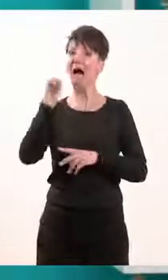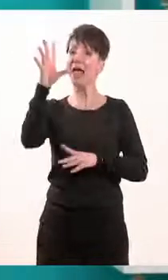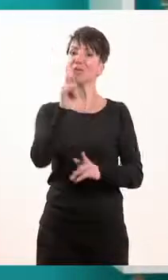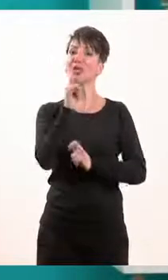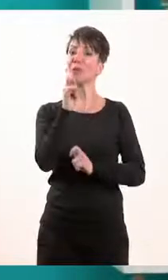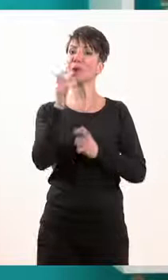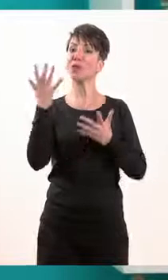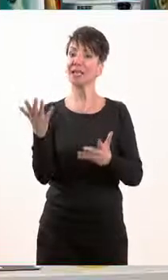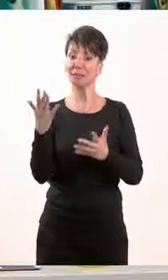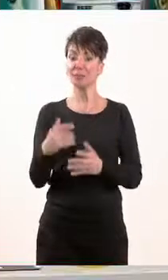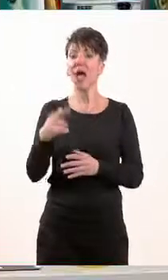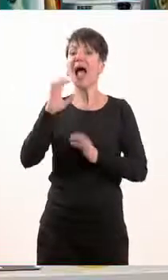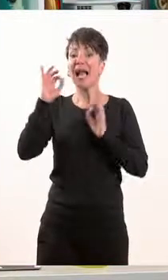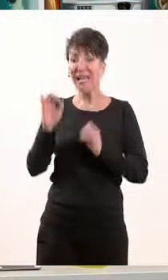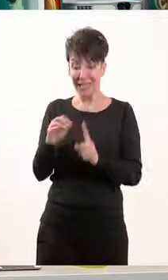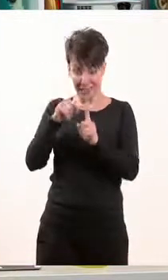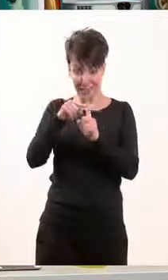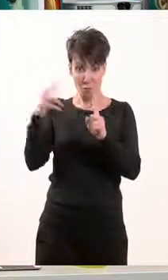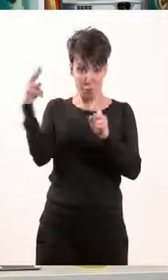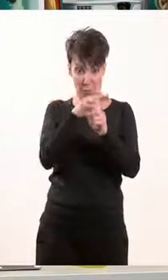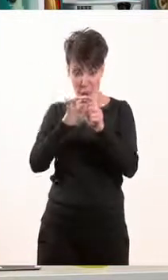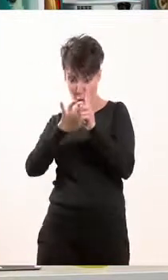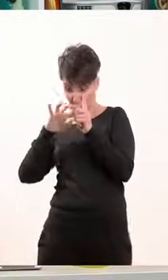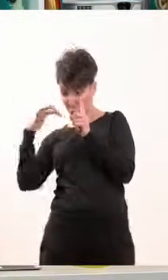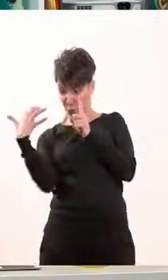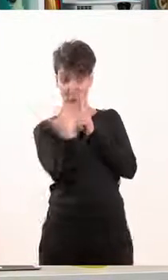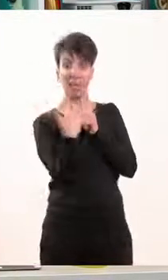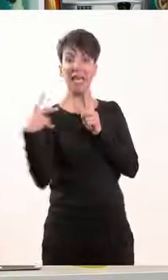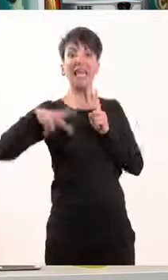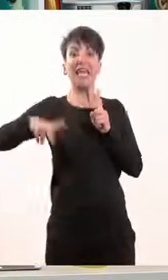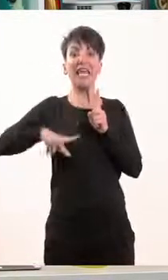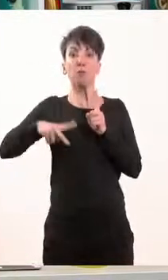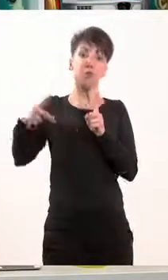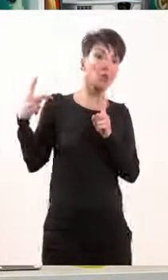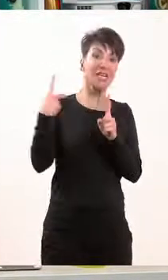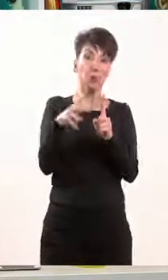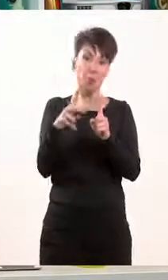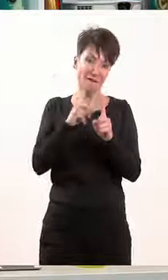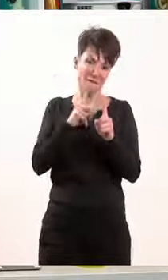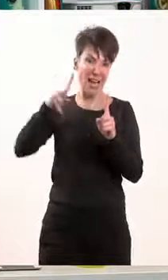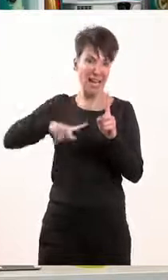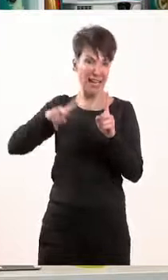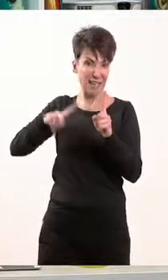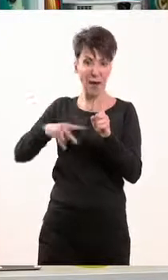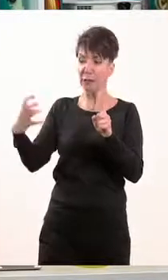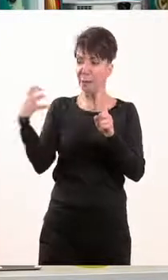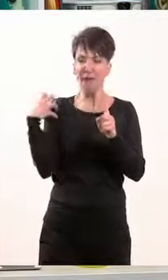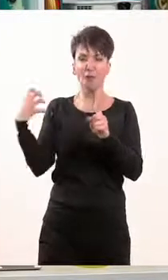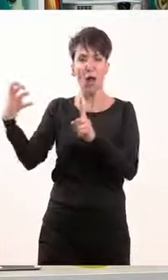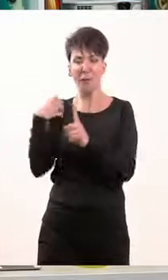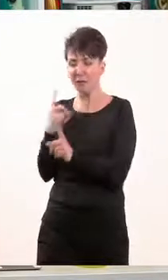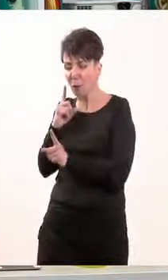εξωτερικής πολιτικής. Κάθε Υπουργός έχει το χαρτοφυλάκιό του, έχει τις αρμοδιότητές του και είναι